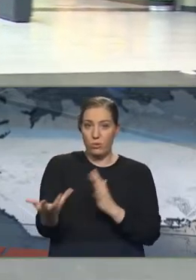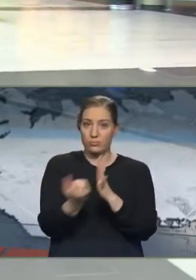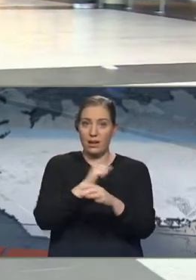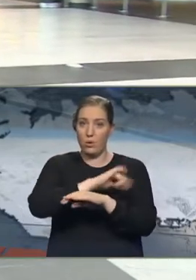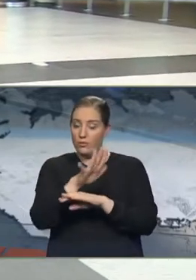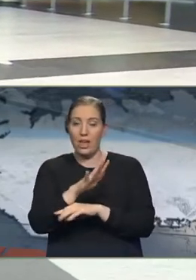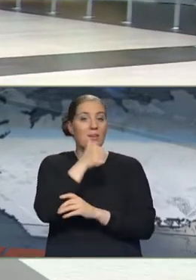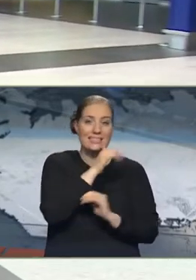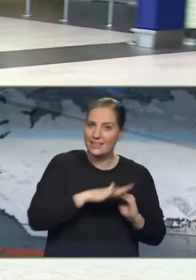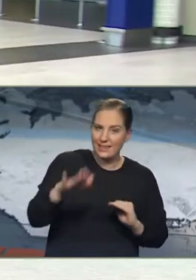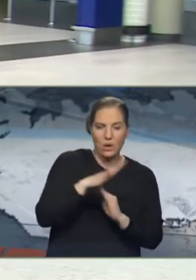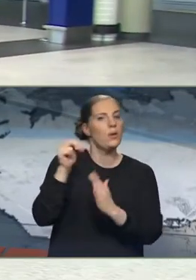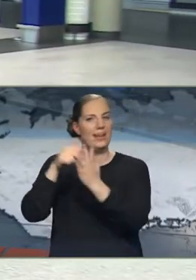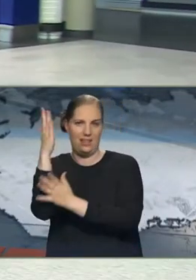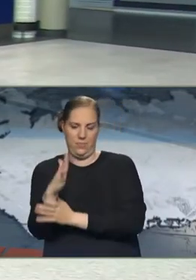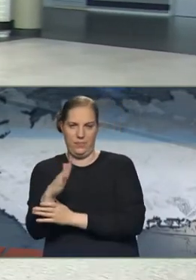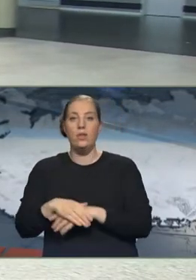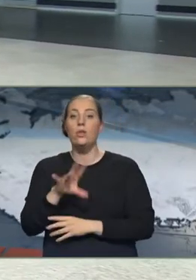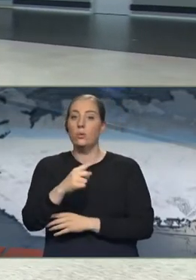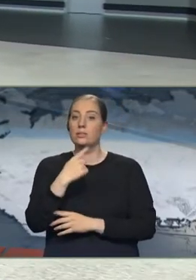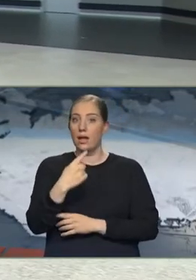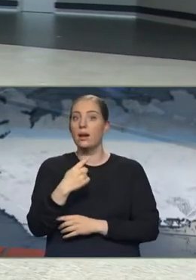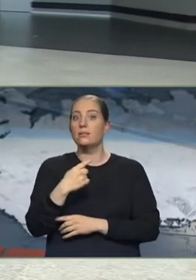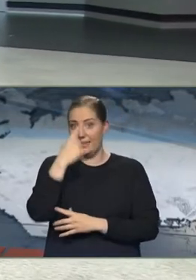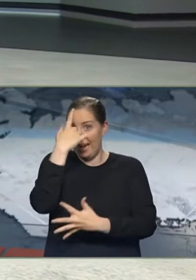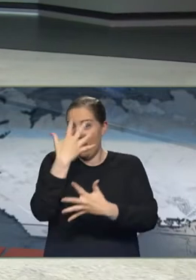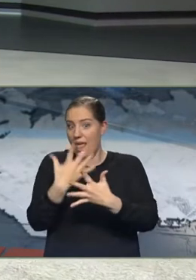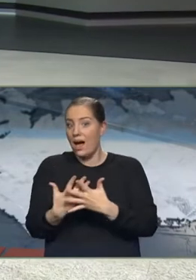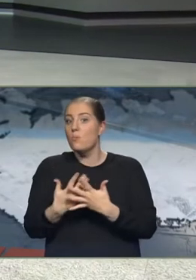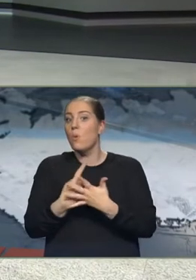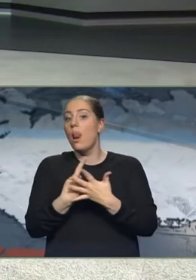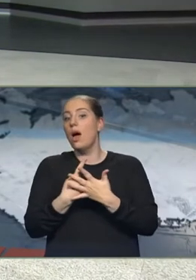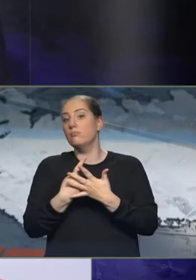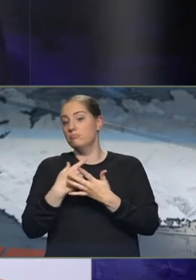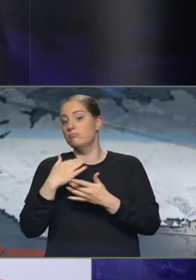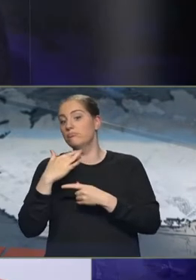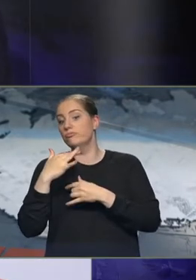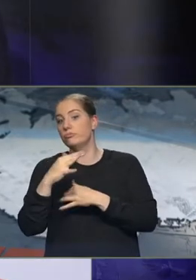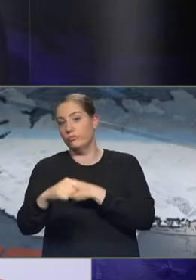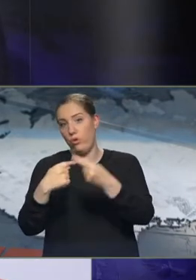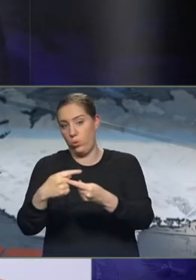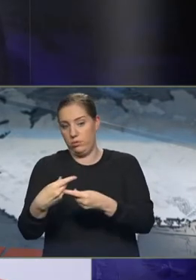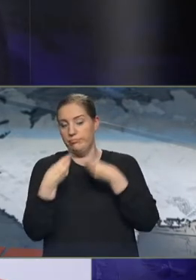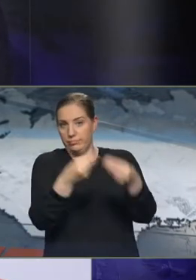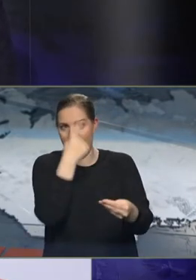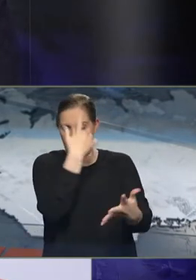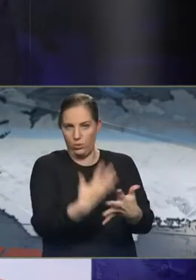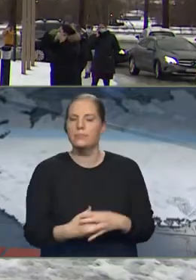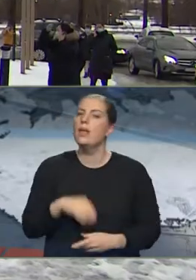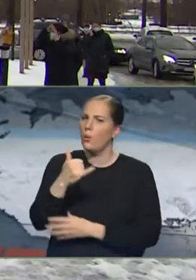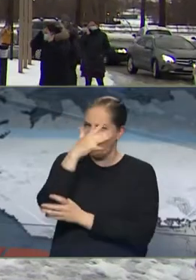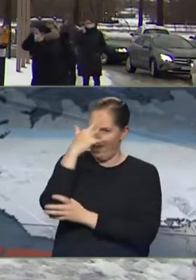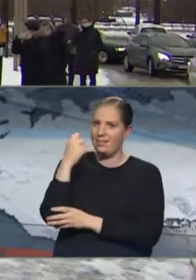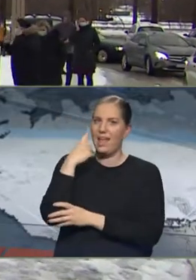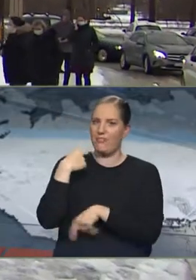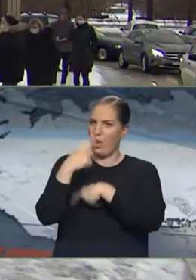Landamærunum, Þórólu segir til greina kom að skila tilöðum að tilslökunum einna lands fyrir en gert höfverir áfyrir. Ég held að það verði þannig ef þetta gengur svona vel áfram.